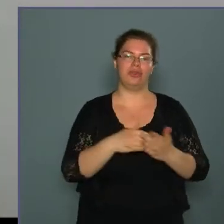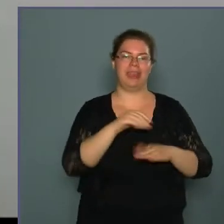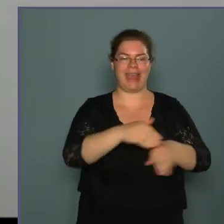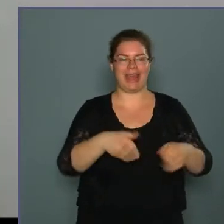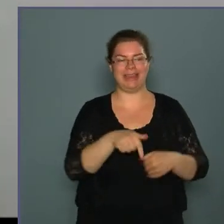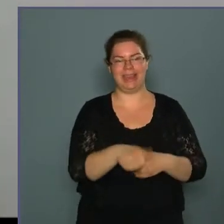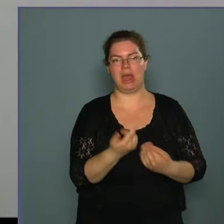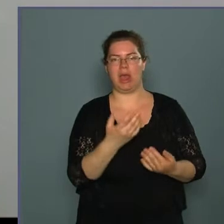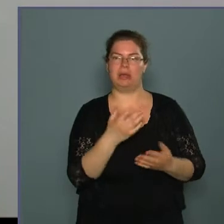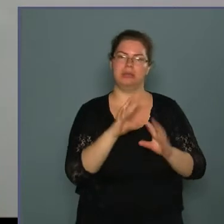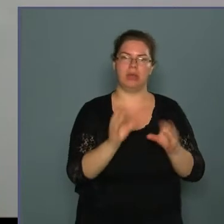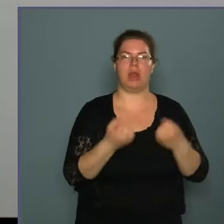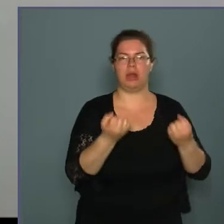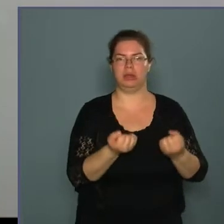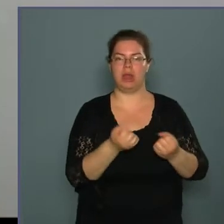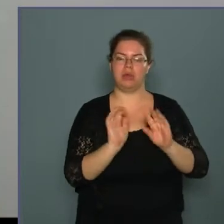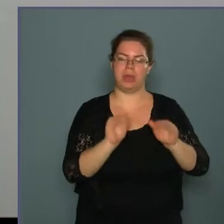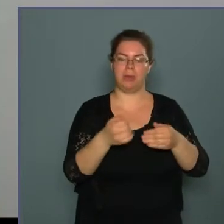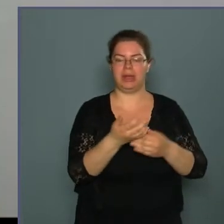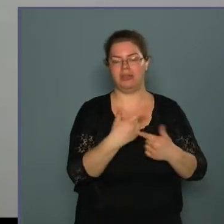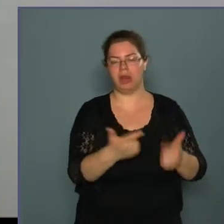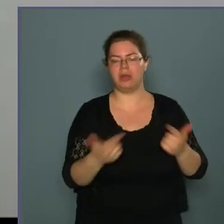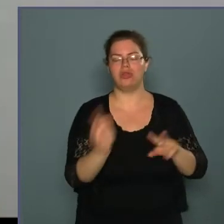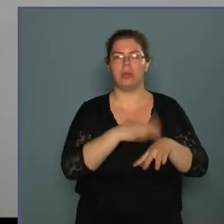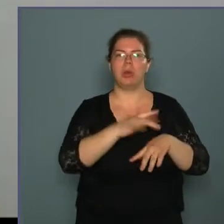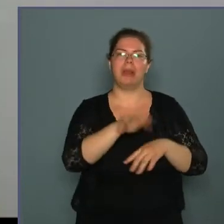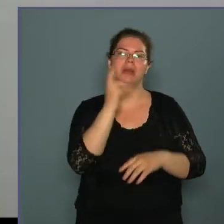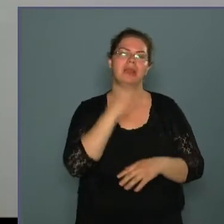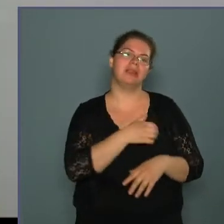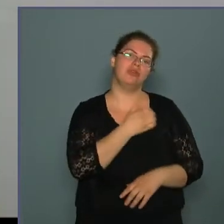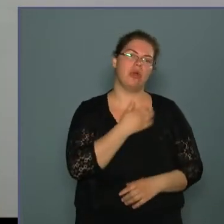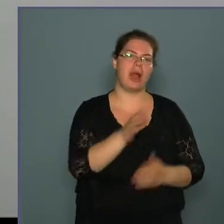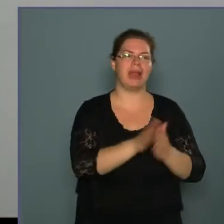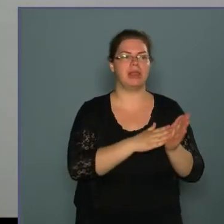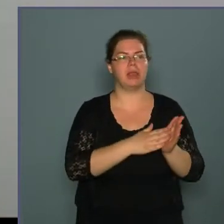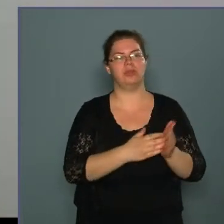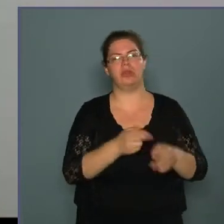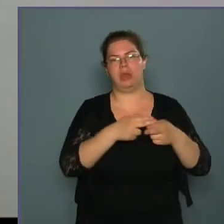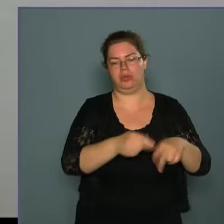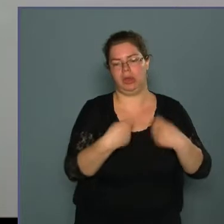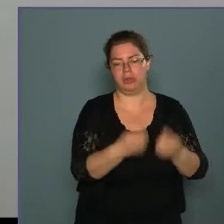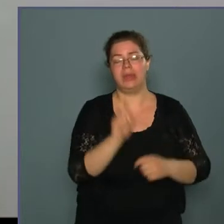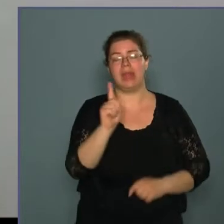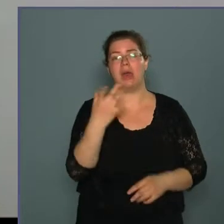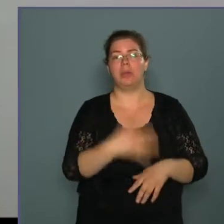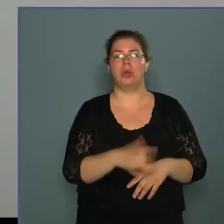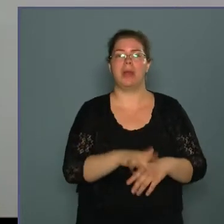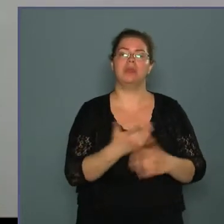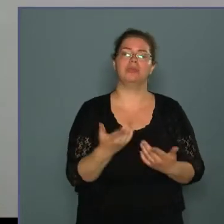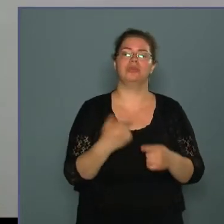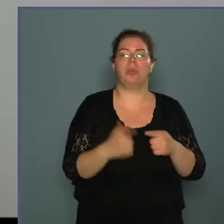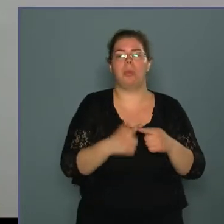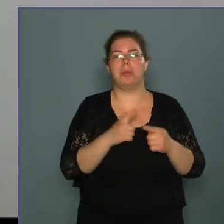kialakítható támogatási lehetőség. Próbálunk az iskola kezdésben segítséget nyújtani, de próbálunk apró